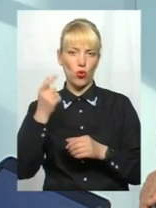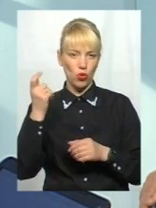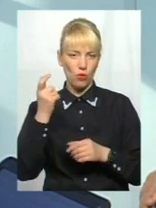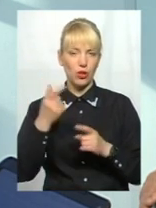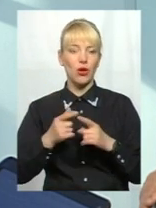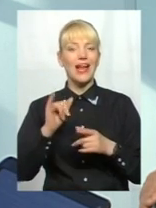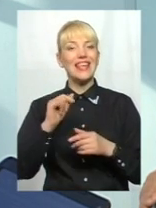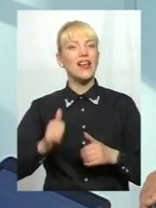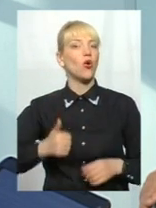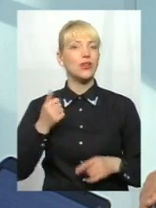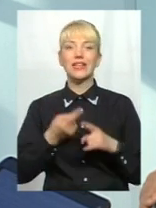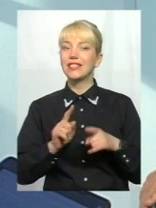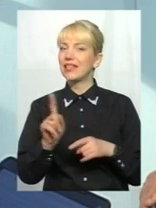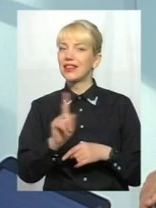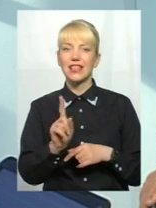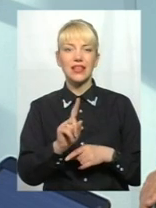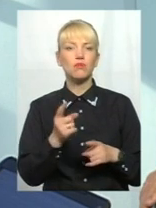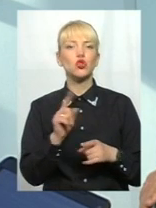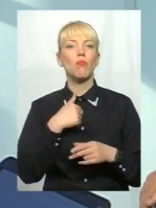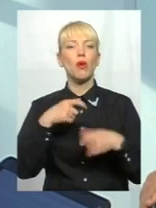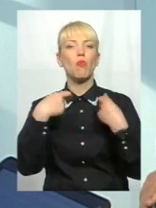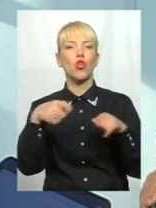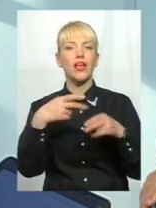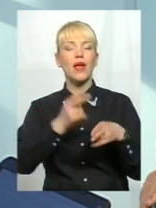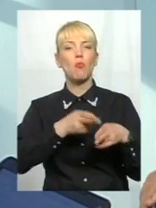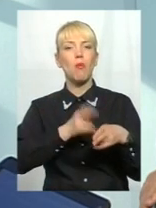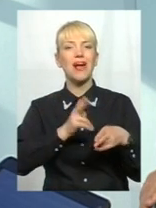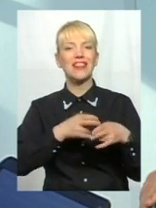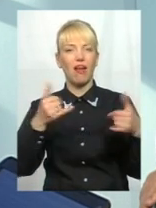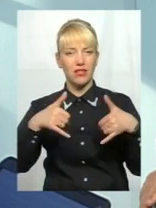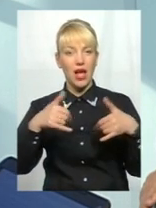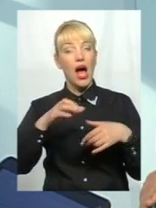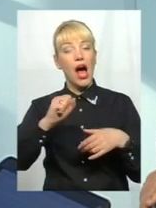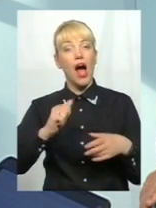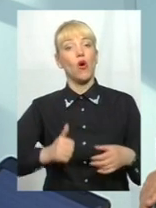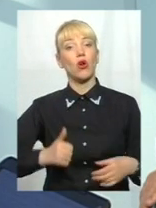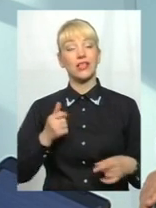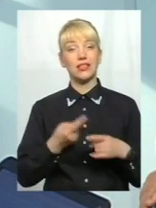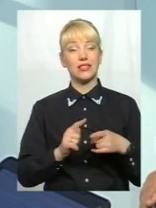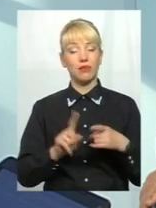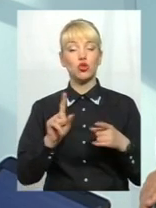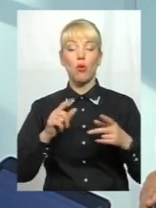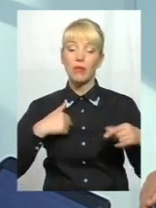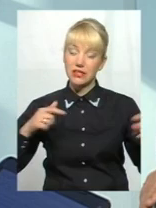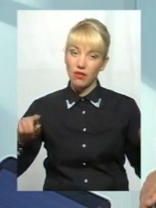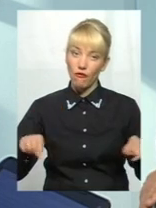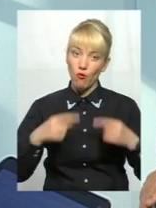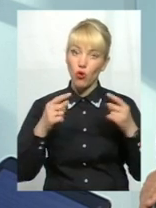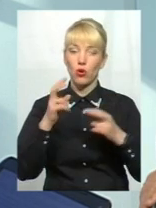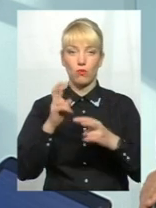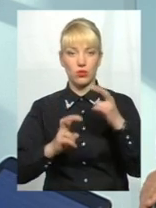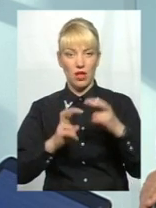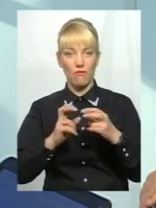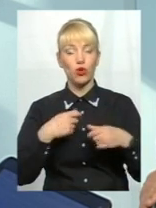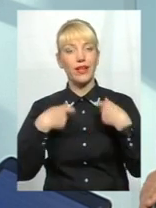і металу продаємо, бо це катастрофа, це біда українського народу, а гордиться тим, щоб ми створюємо нові заводи і продаємо готову продукцію, і